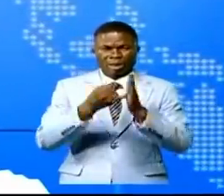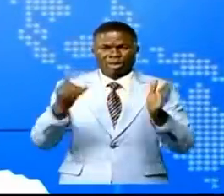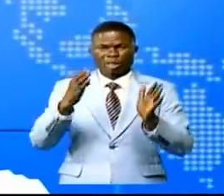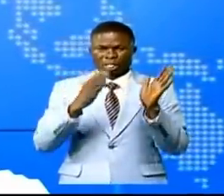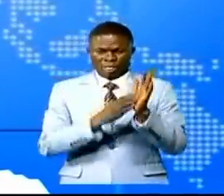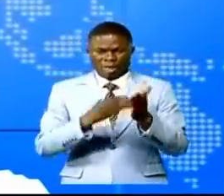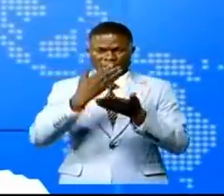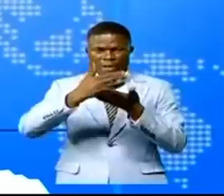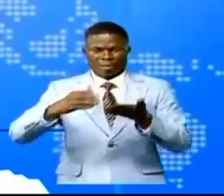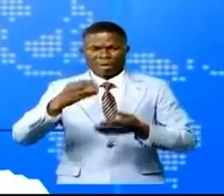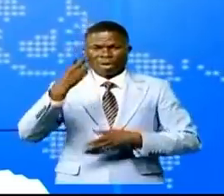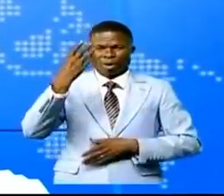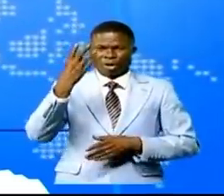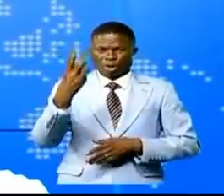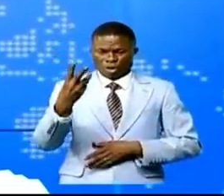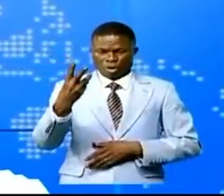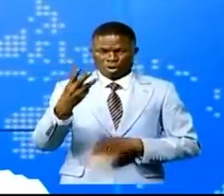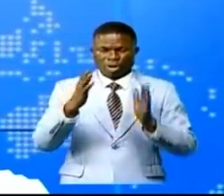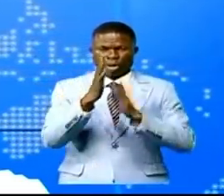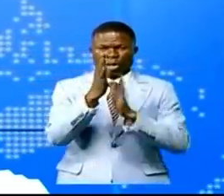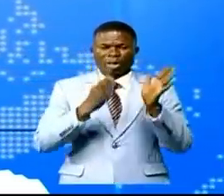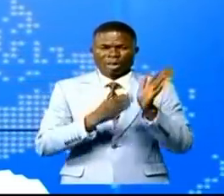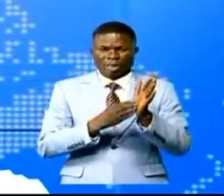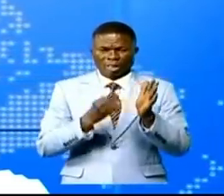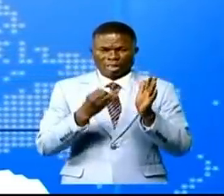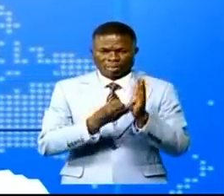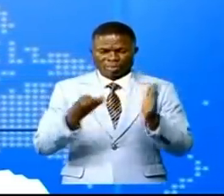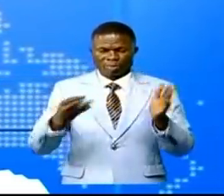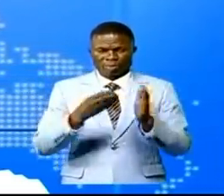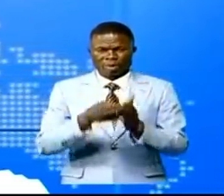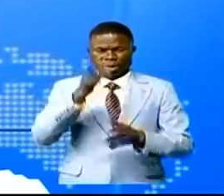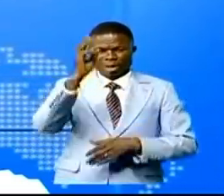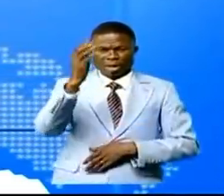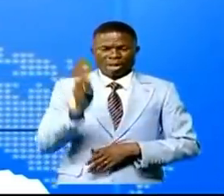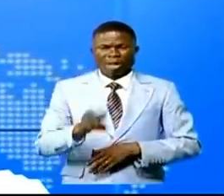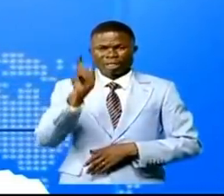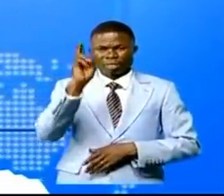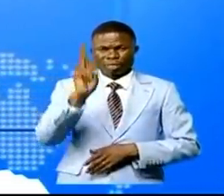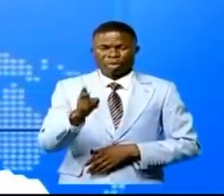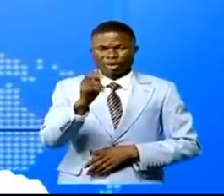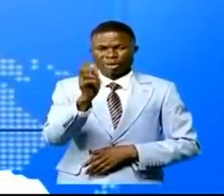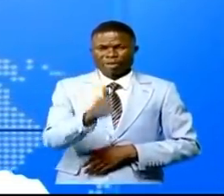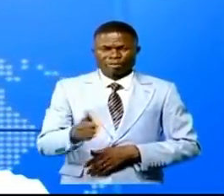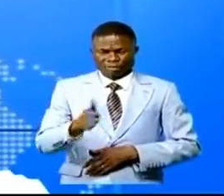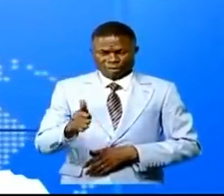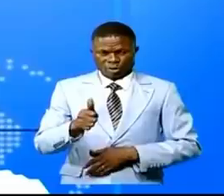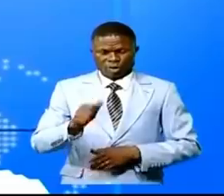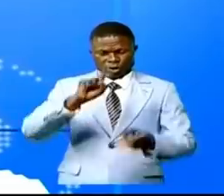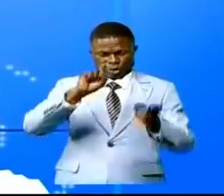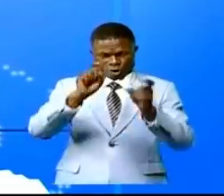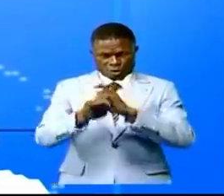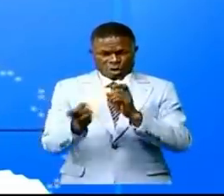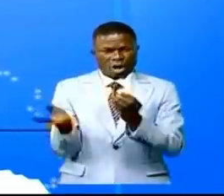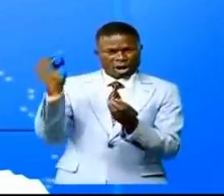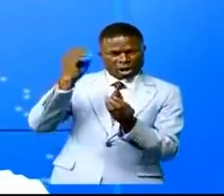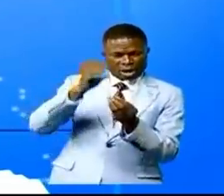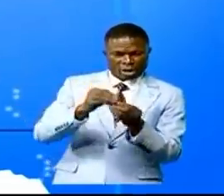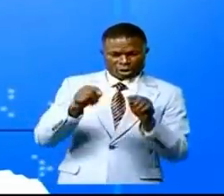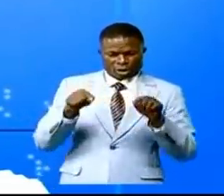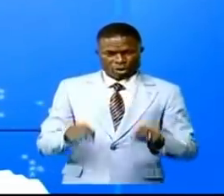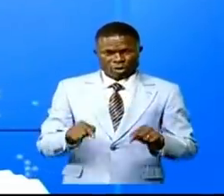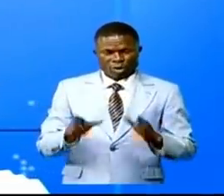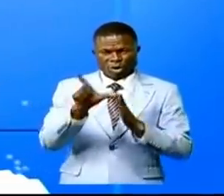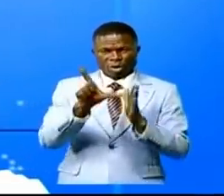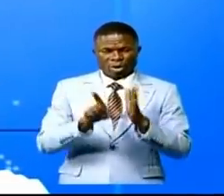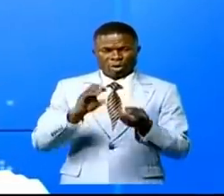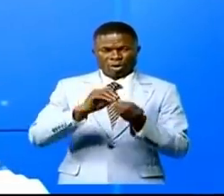alinéa 3, 79, 84 et 221. Vu telle que modifiée et complétée à ce jour, la loi